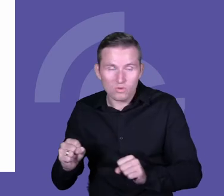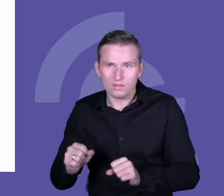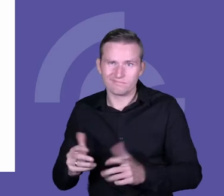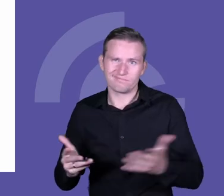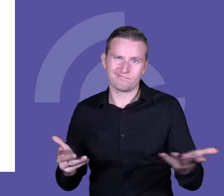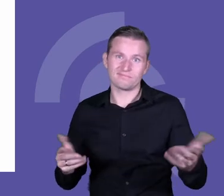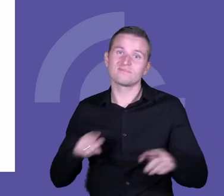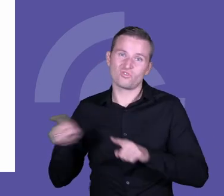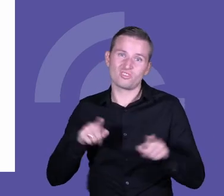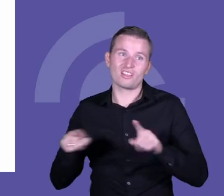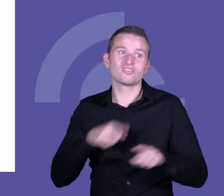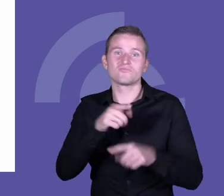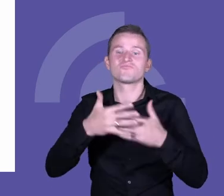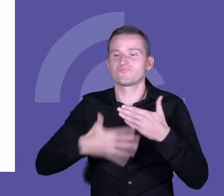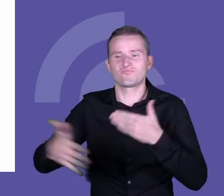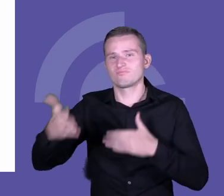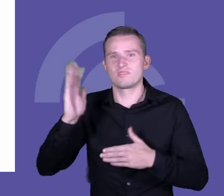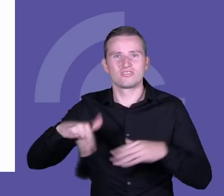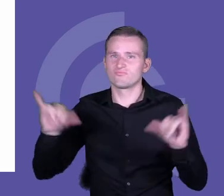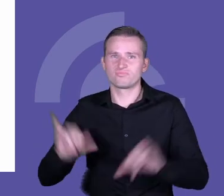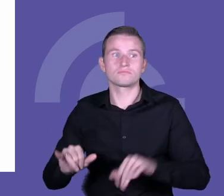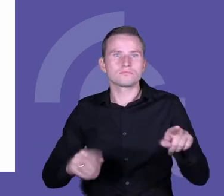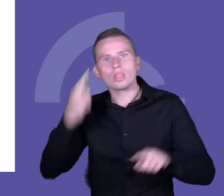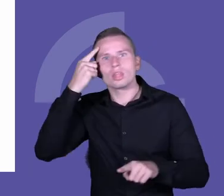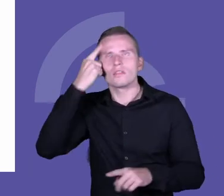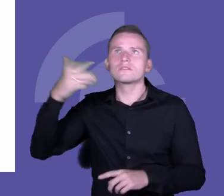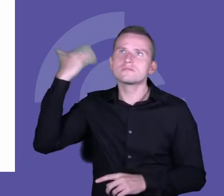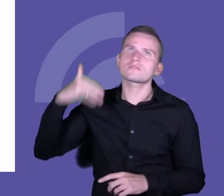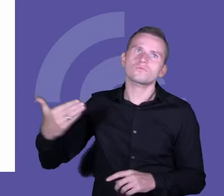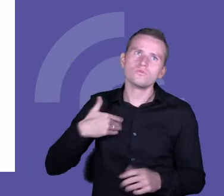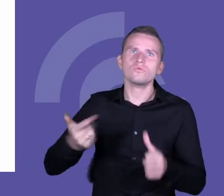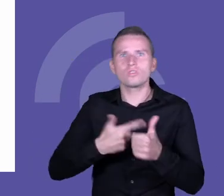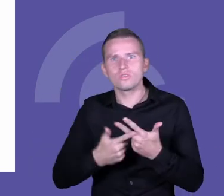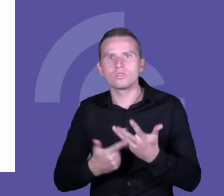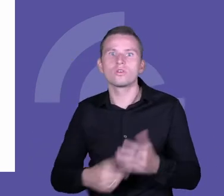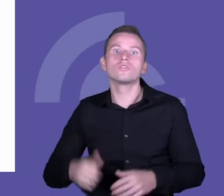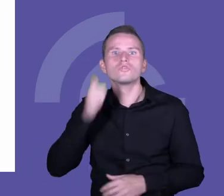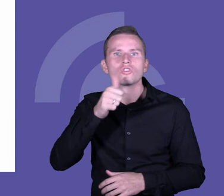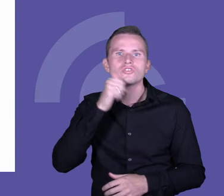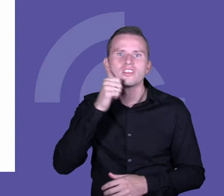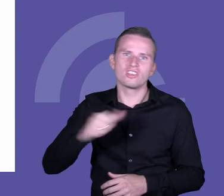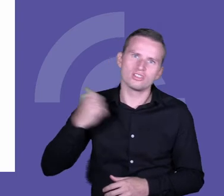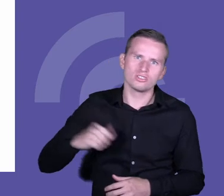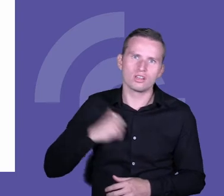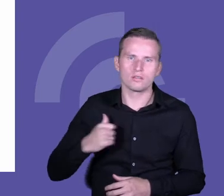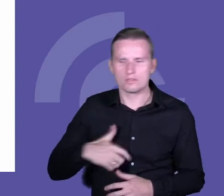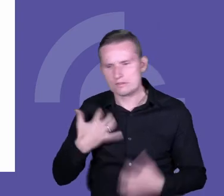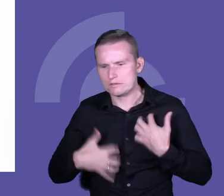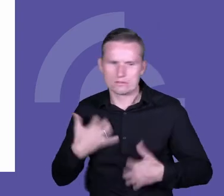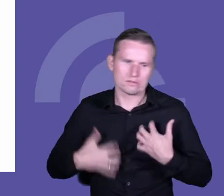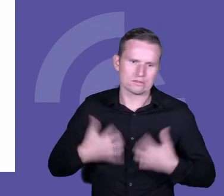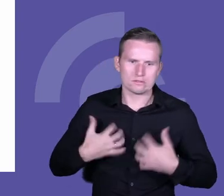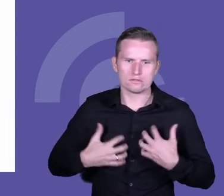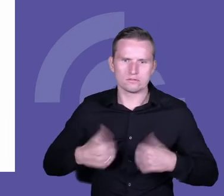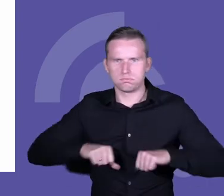Nic dobrego, czyli być może odtwarzanie tego, co było, być może boksowanie się każdego dnia, być może narastająca frustracja. I